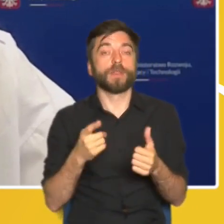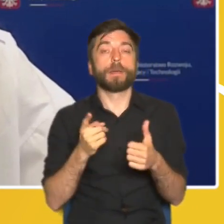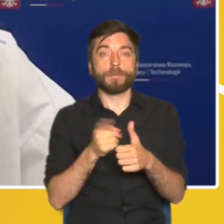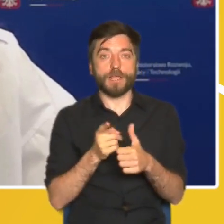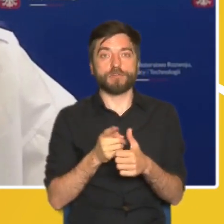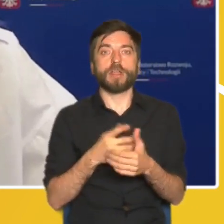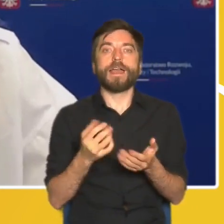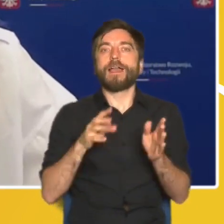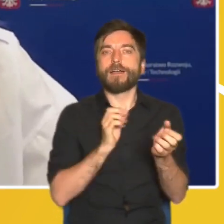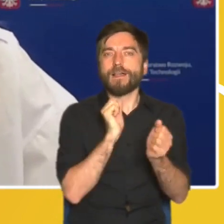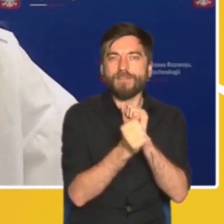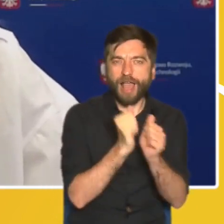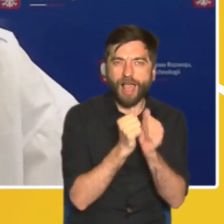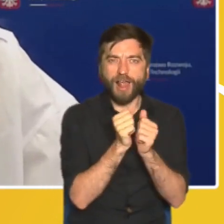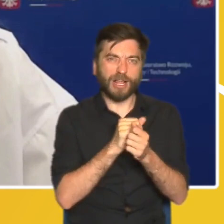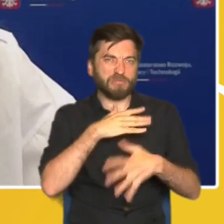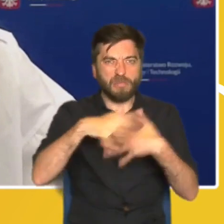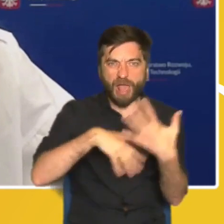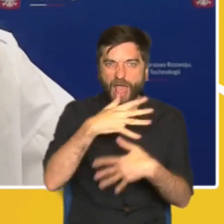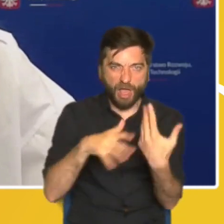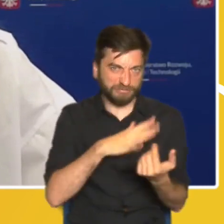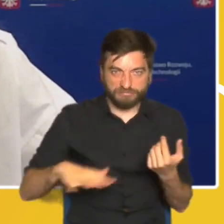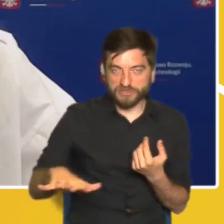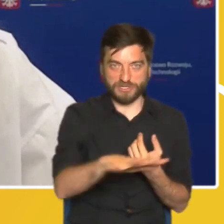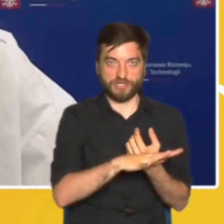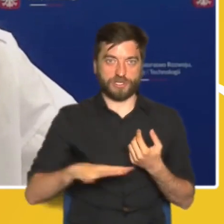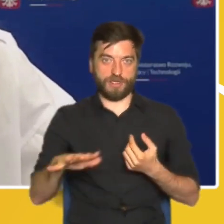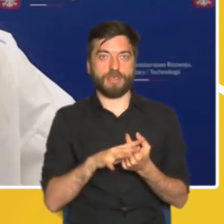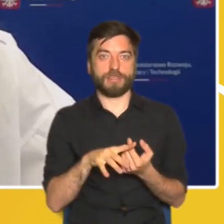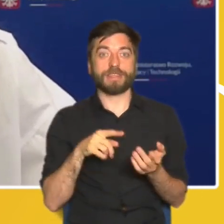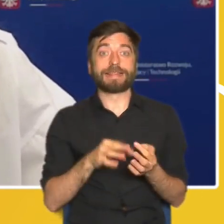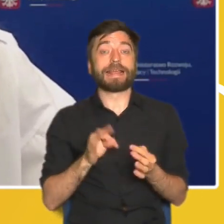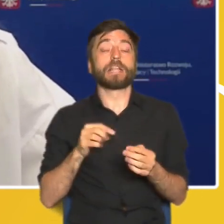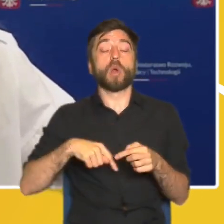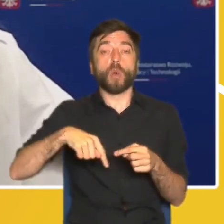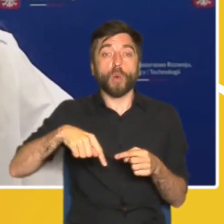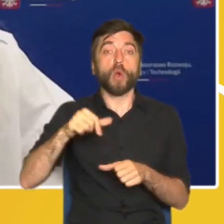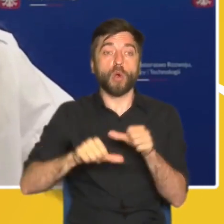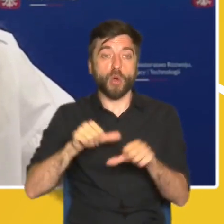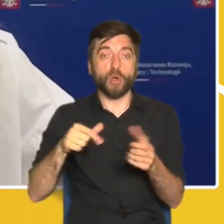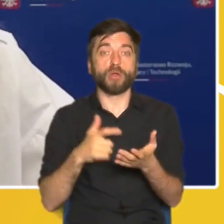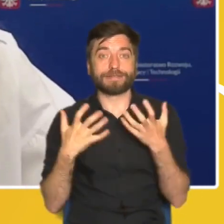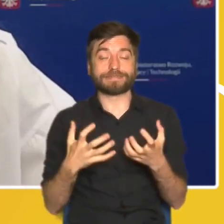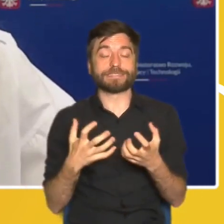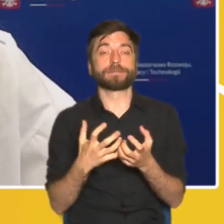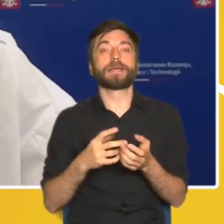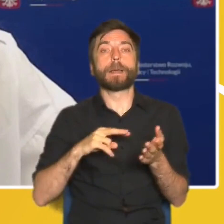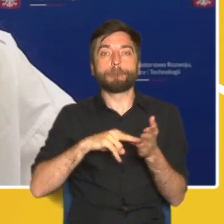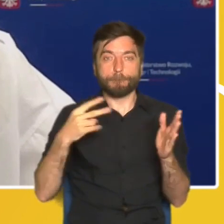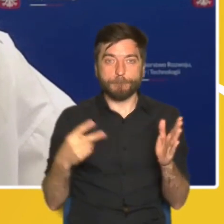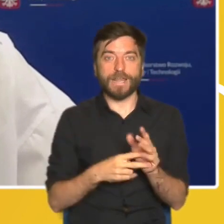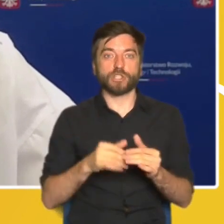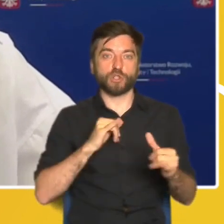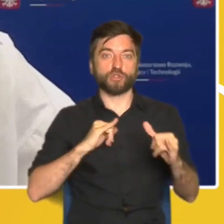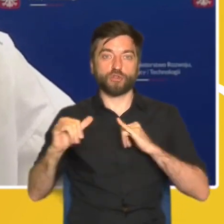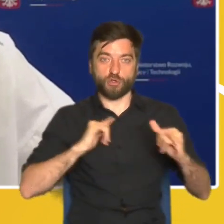walkę właśnie z chaosem przestrzennym. Jeszcze w tym roku planujemy zakończenie prac rządowych nad projektem i jego